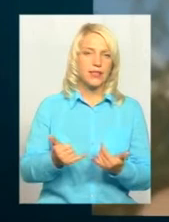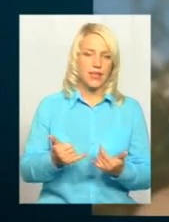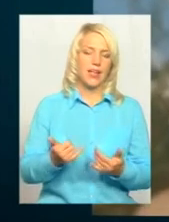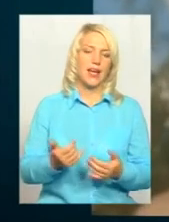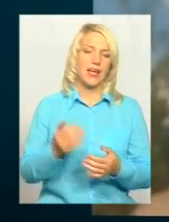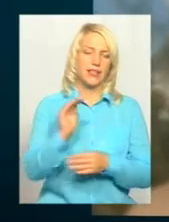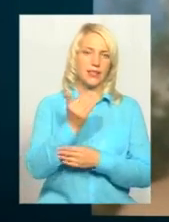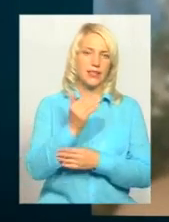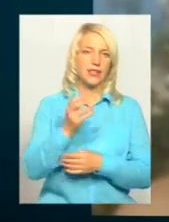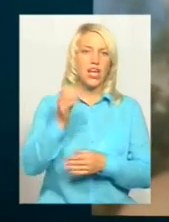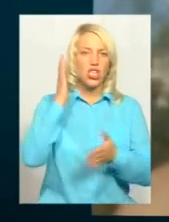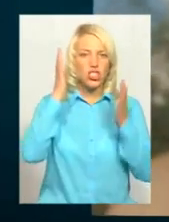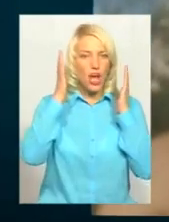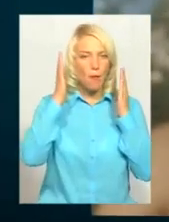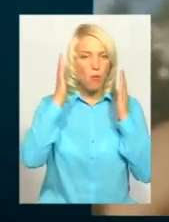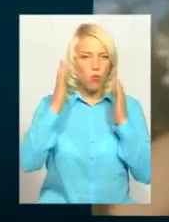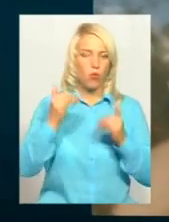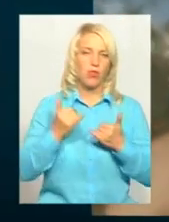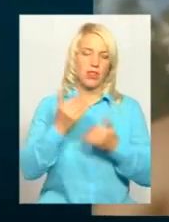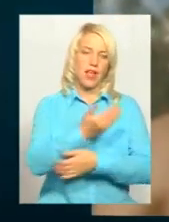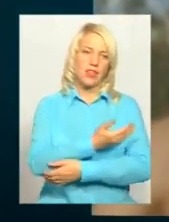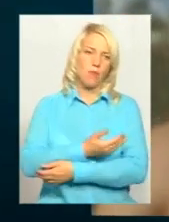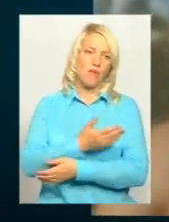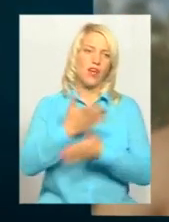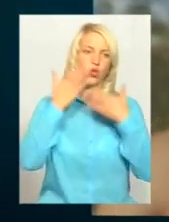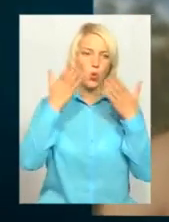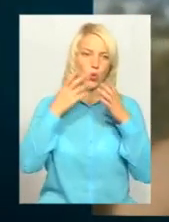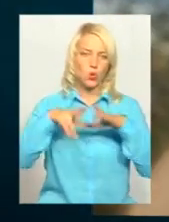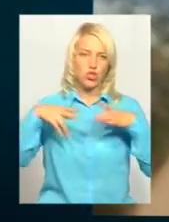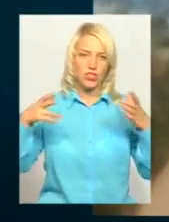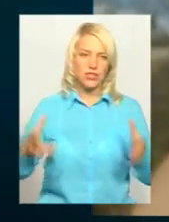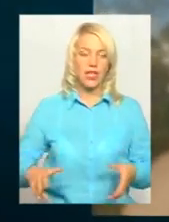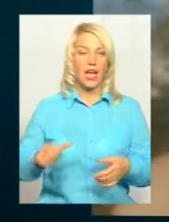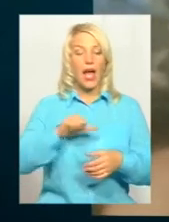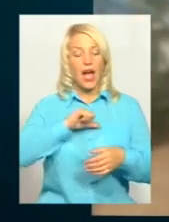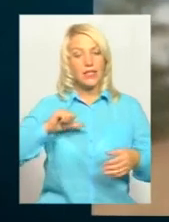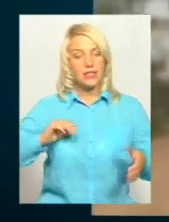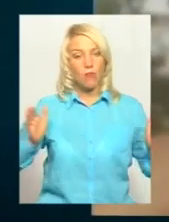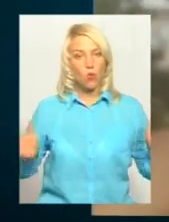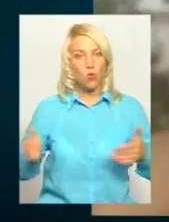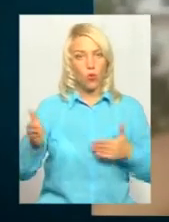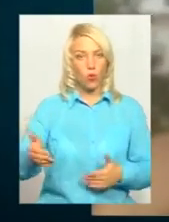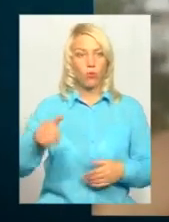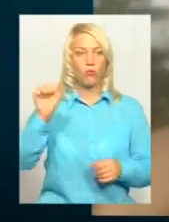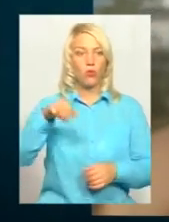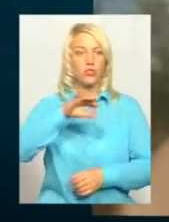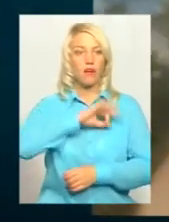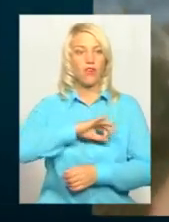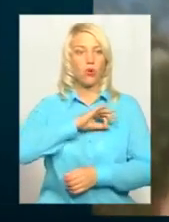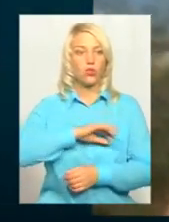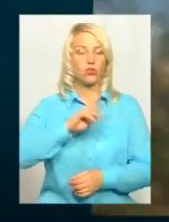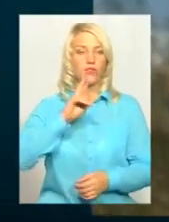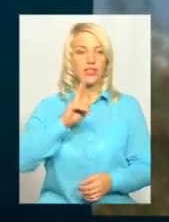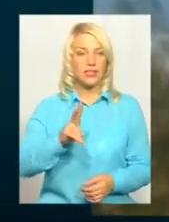шампунь для немовлят, рушник, а саму коробку можна використовувати як